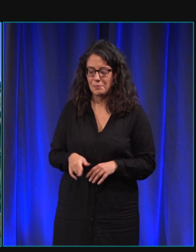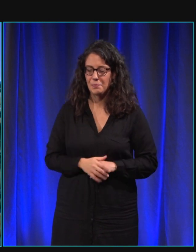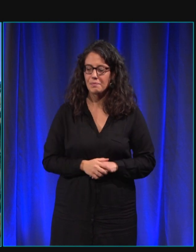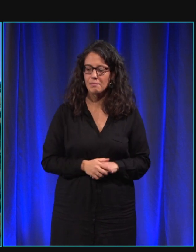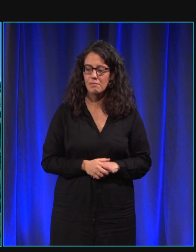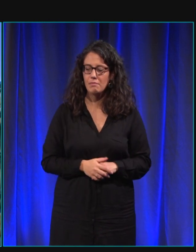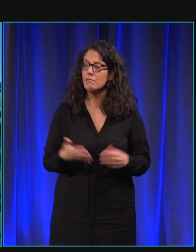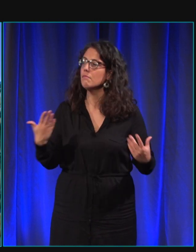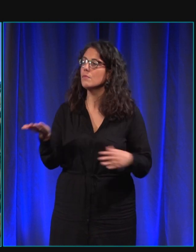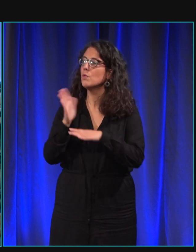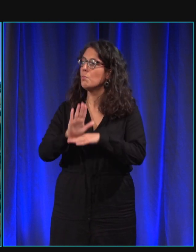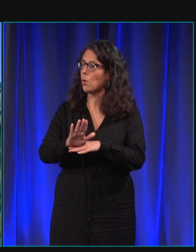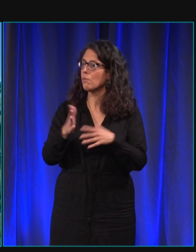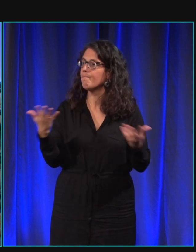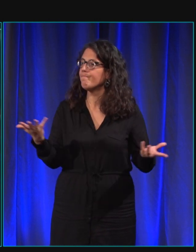fonctionne